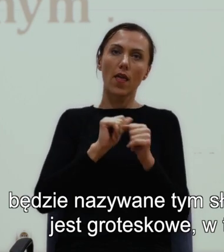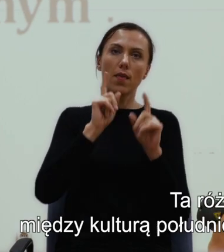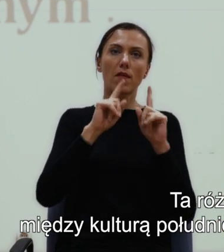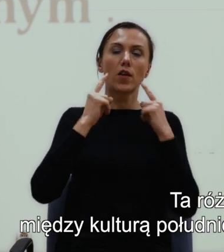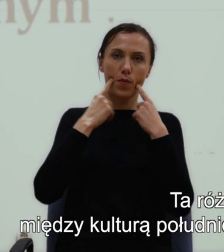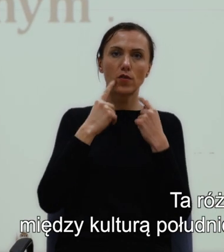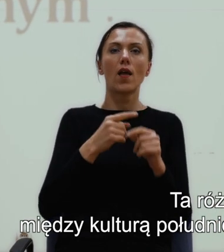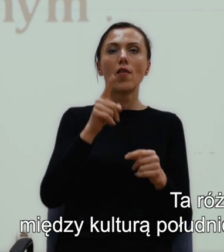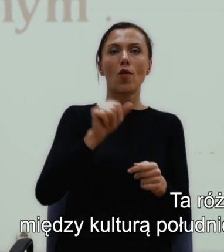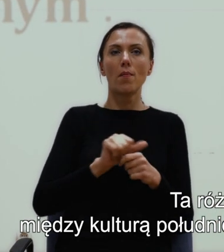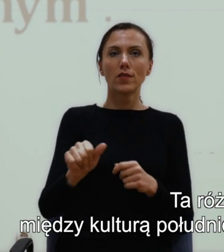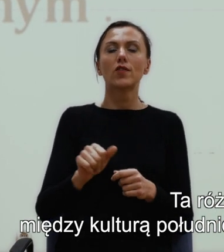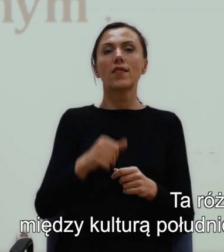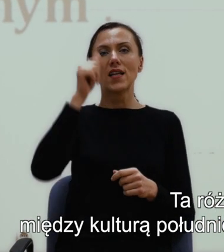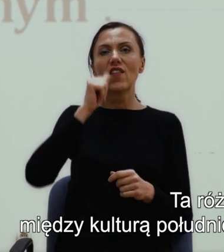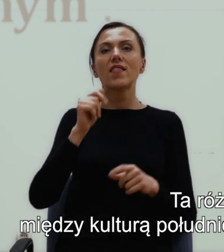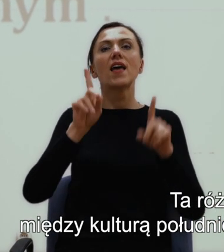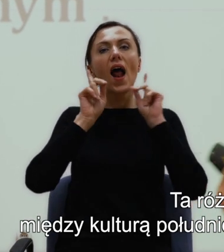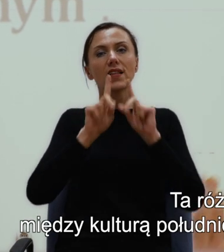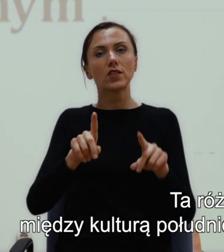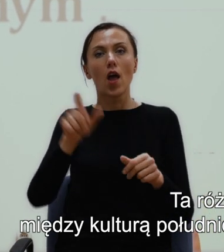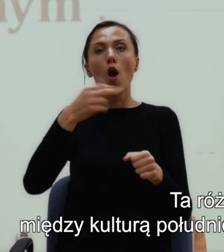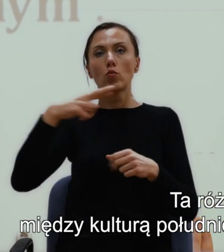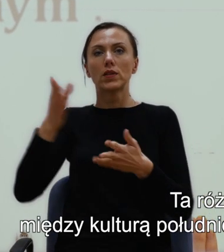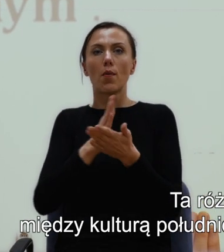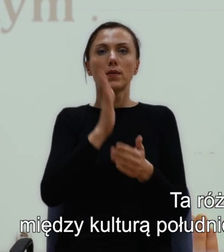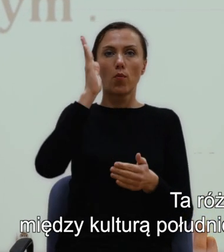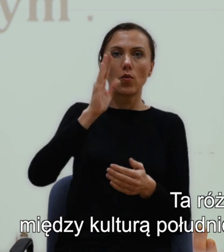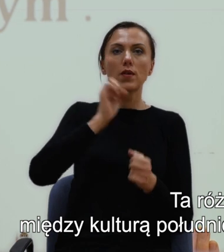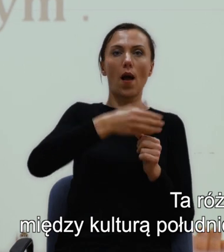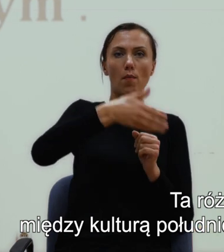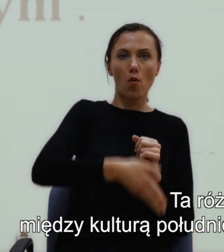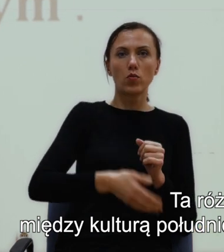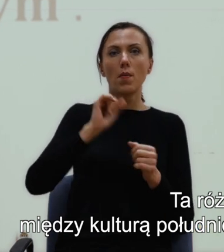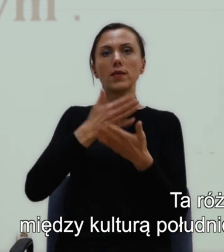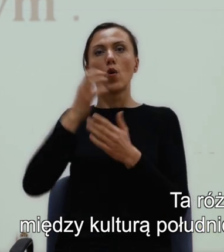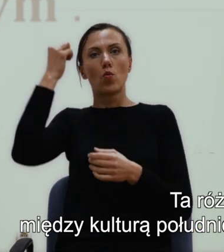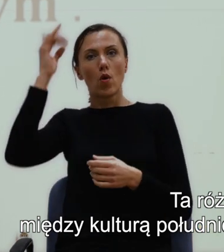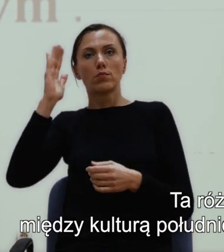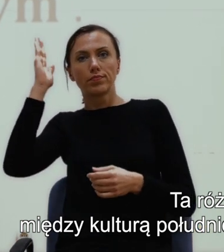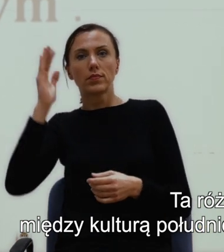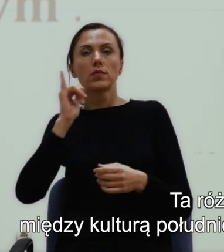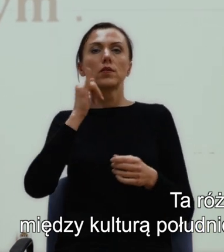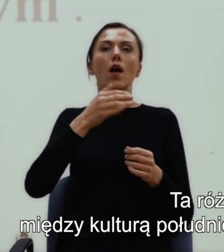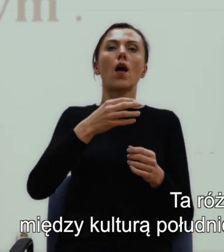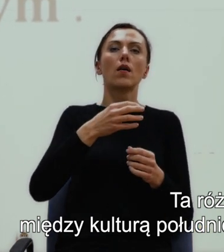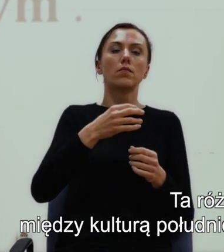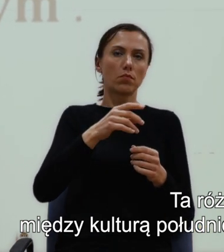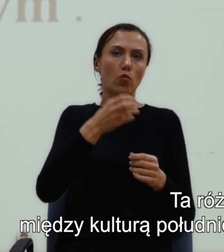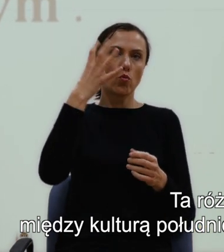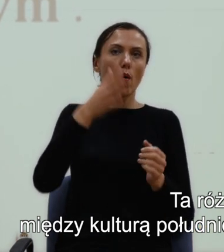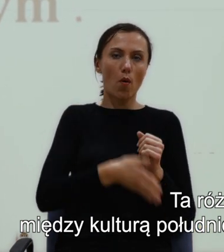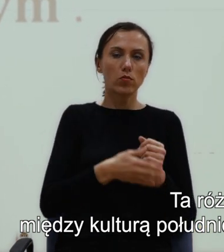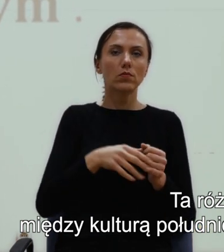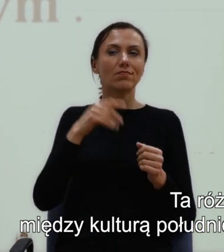Ta różnica między północą a południem, między kulturą południową a kulturą jankeską, była dla Flannery O'Connor, tworzy